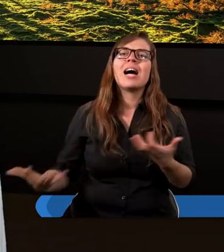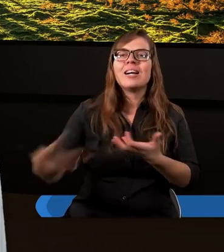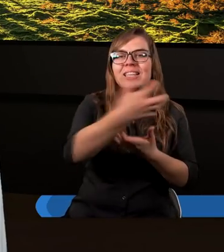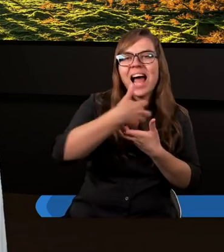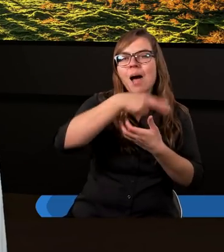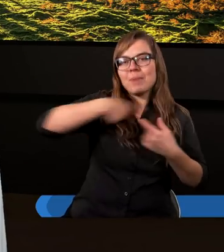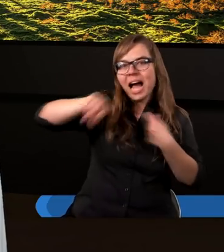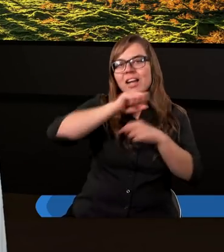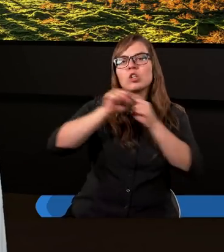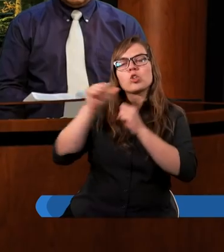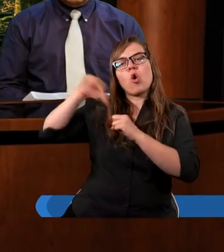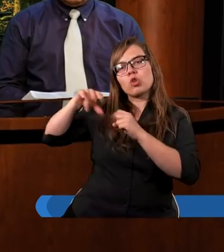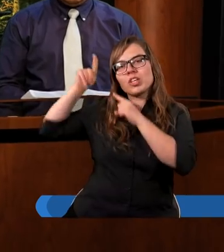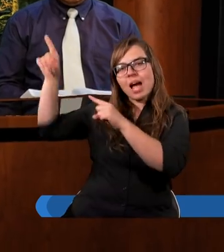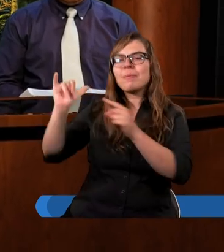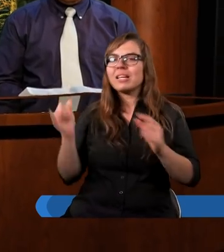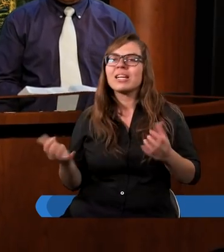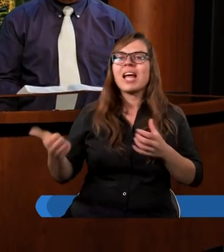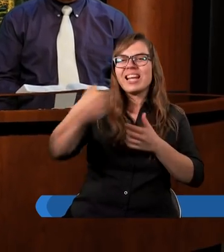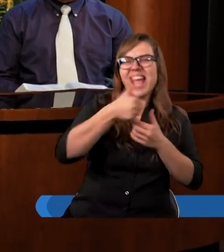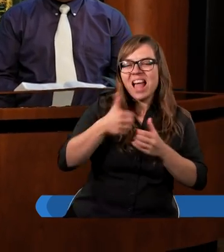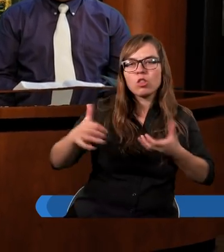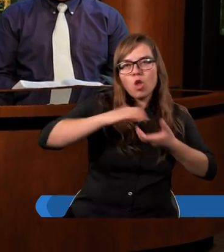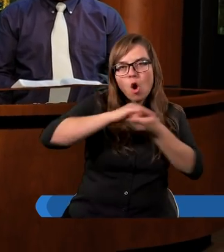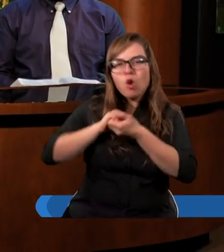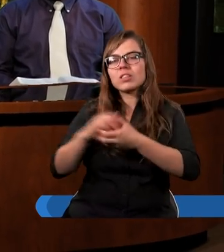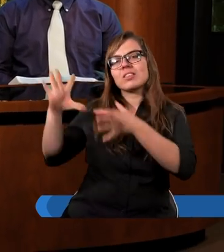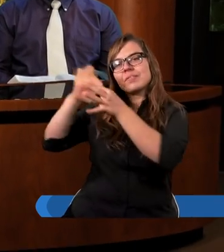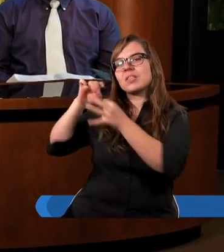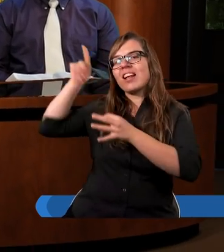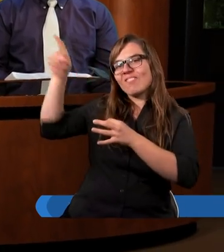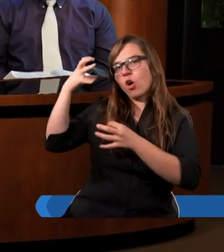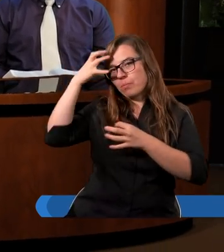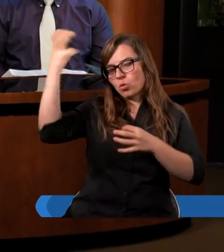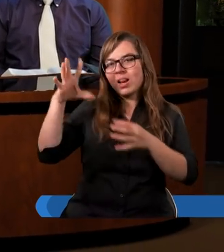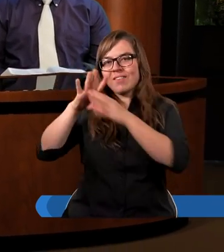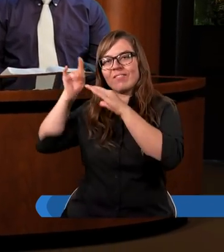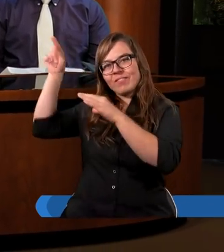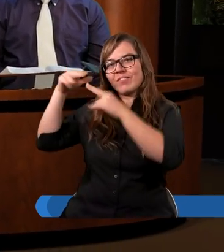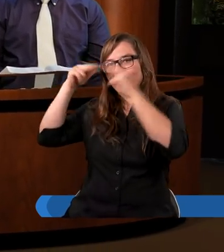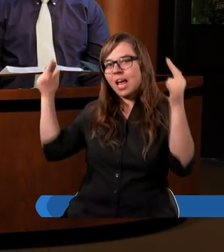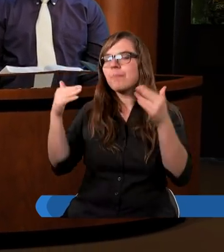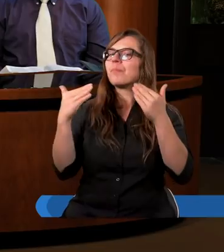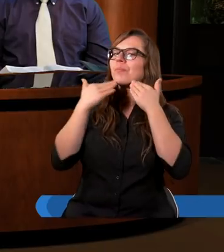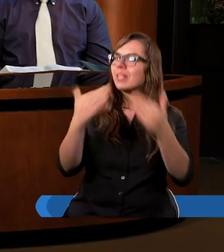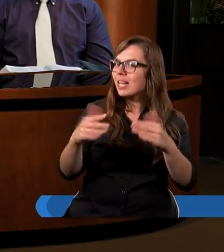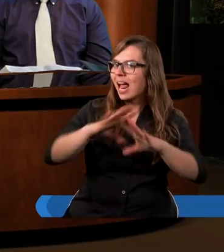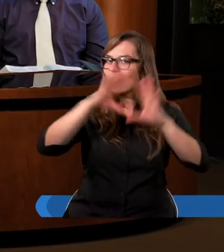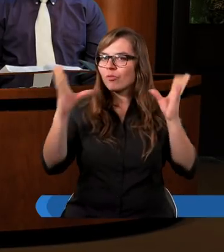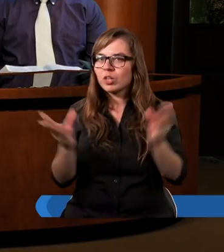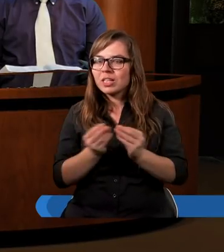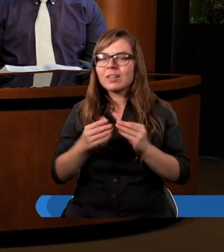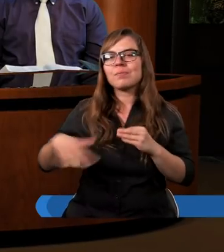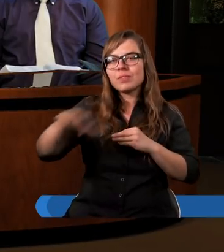siebie i tą jedność będziemy razem w Twoim Królestwie mieli. Dziękujemy za to wszystko,